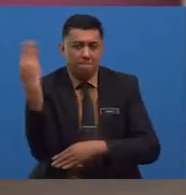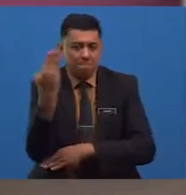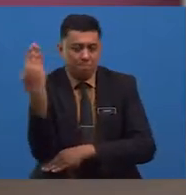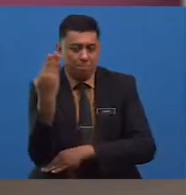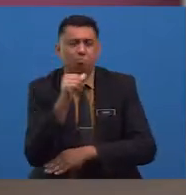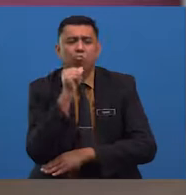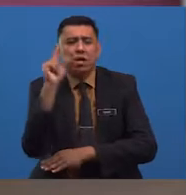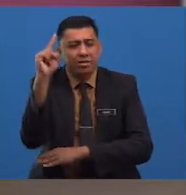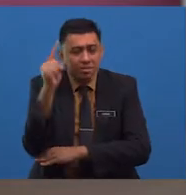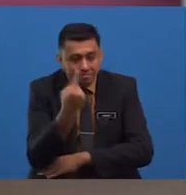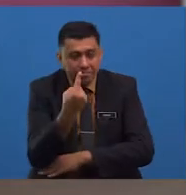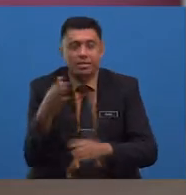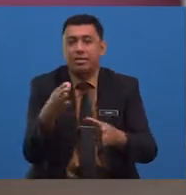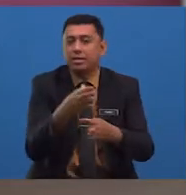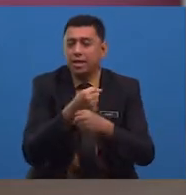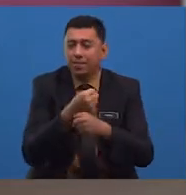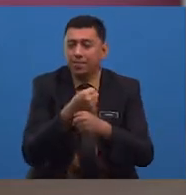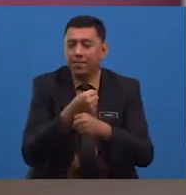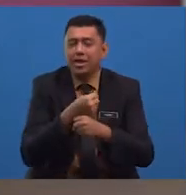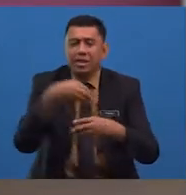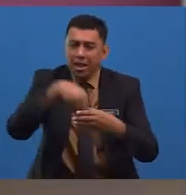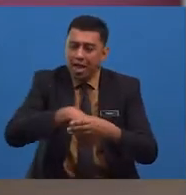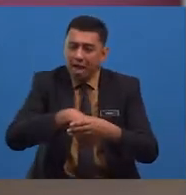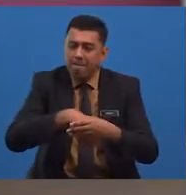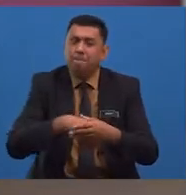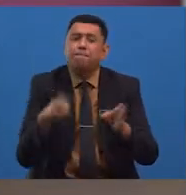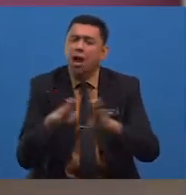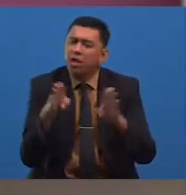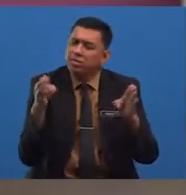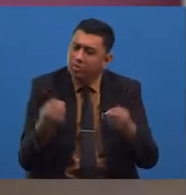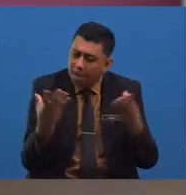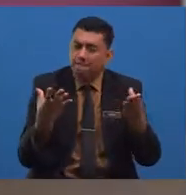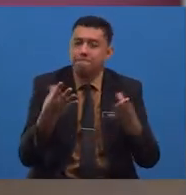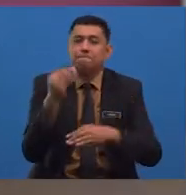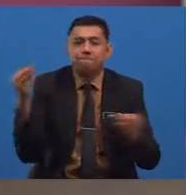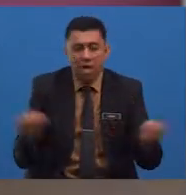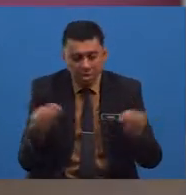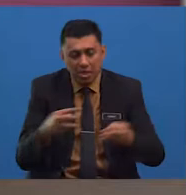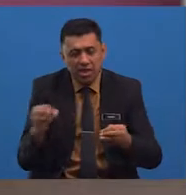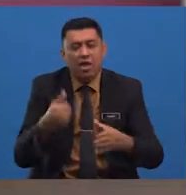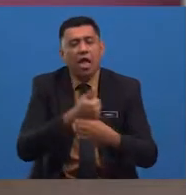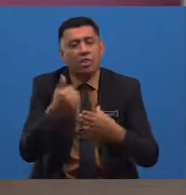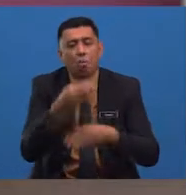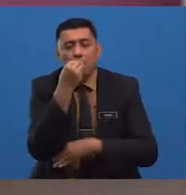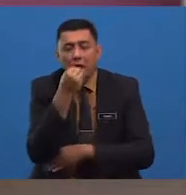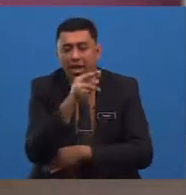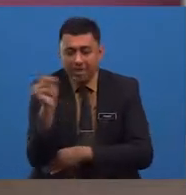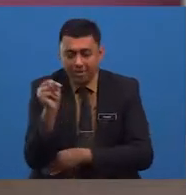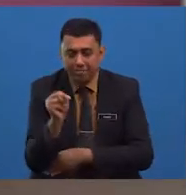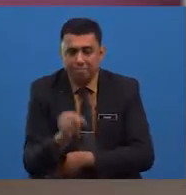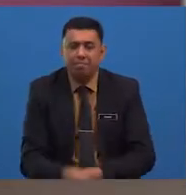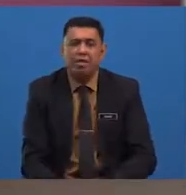sahaja terdapat dalam pelbagai masakan atau makanan tetapi juga